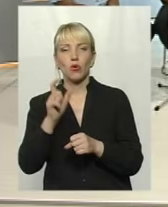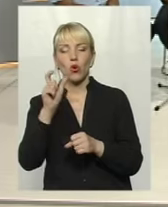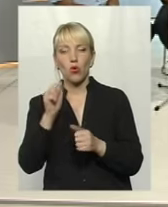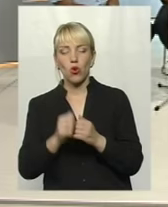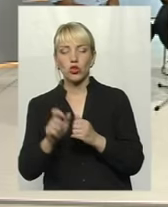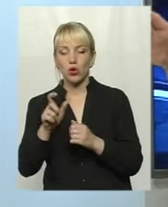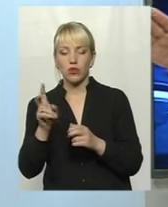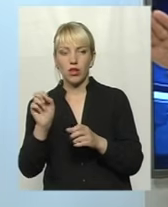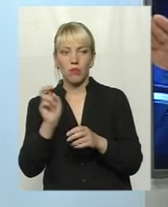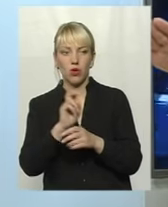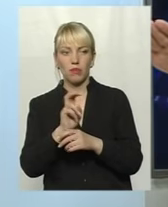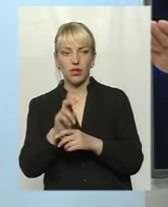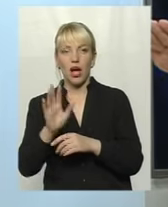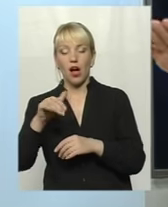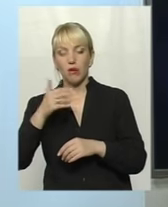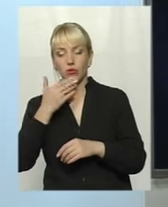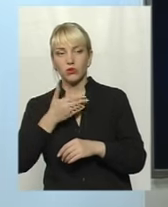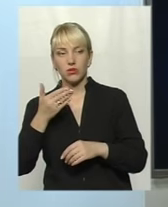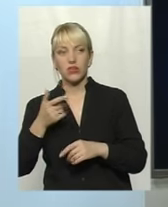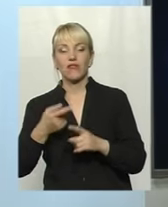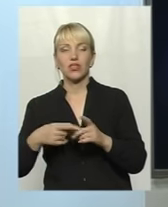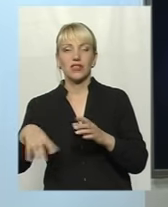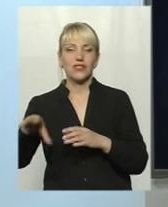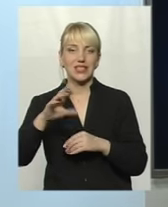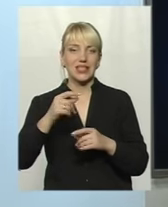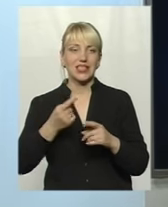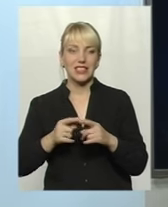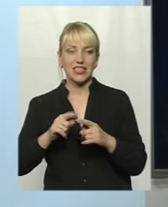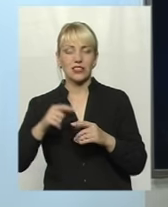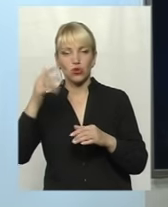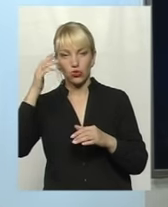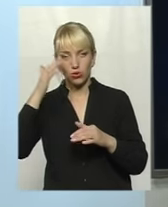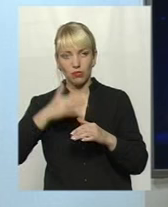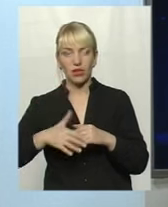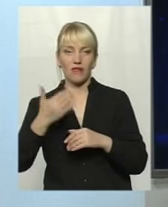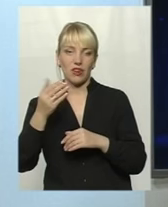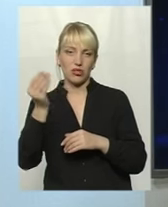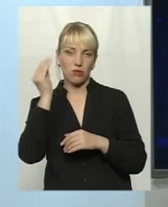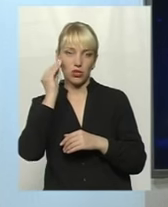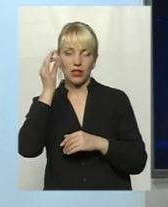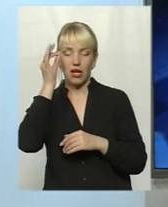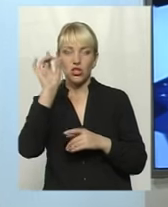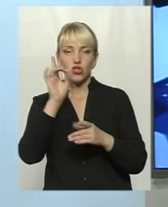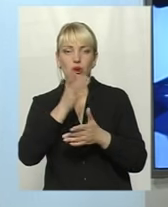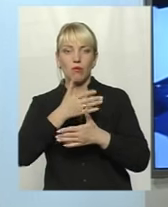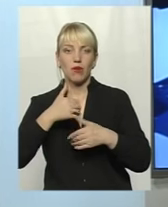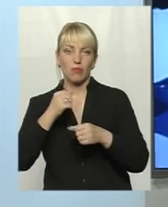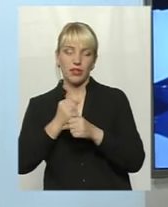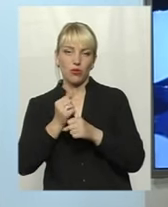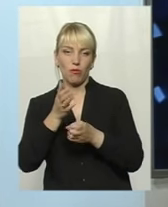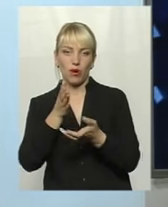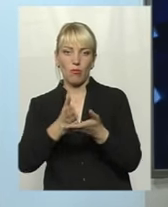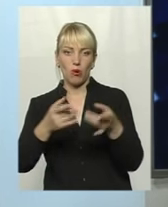звертувати, що ж це все відбувається. Так, воно все відбувається. Зрозуміла ваша позиція. Нагадую, глядачам працюємо в прямому ефірі. 61